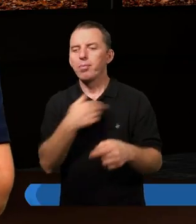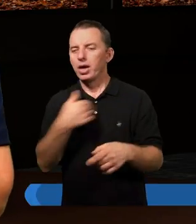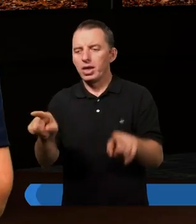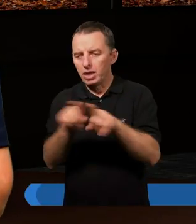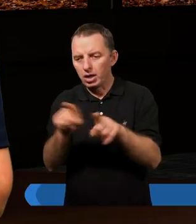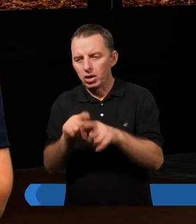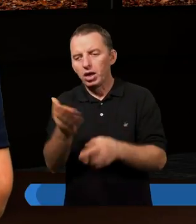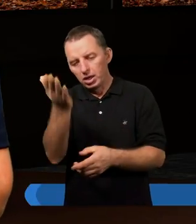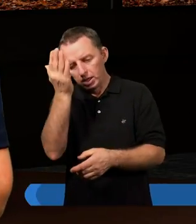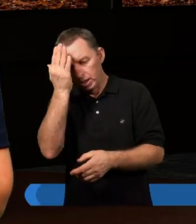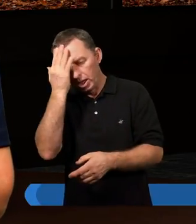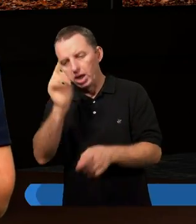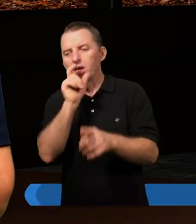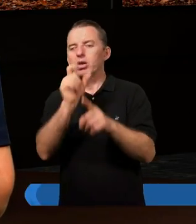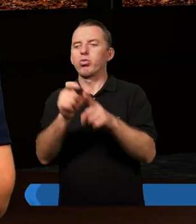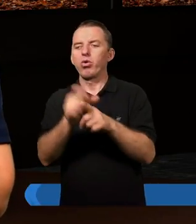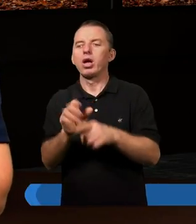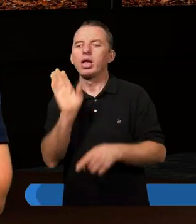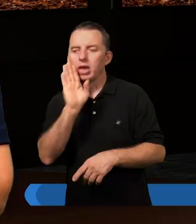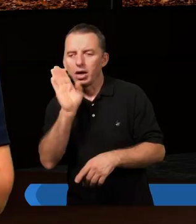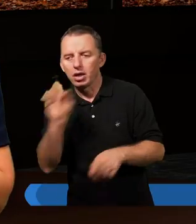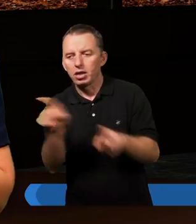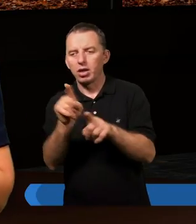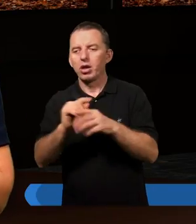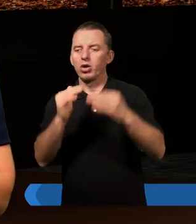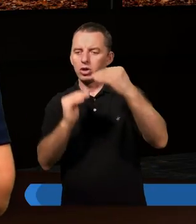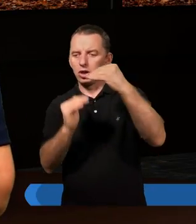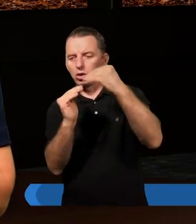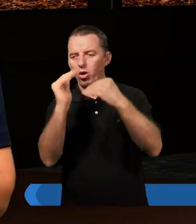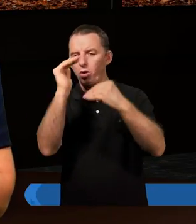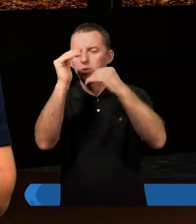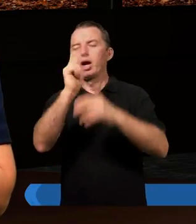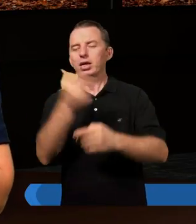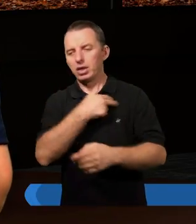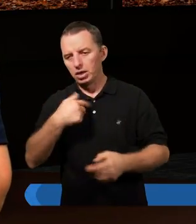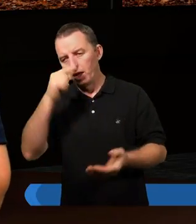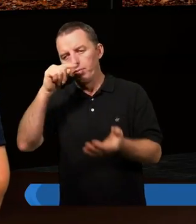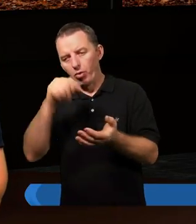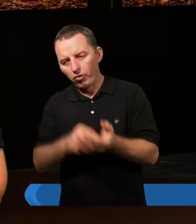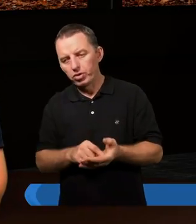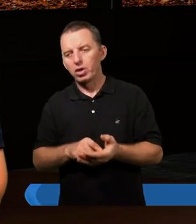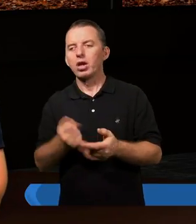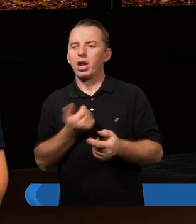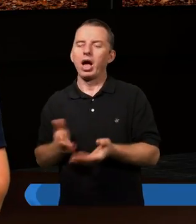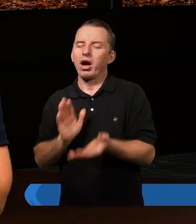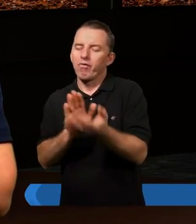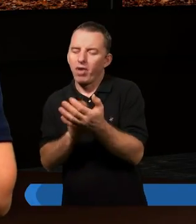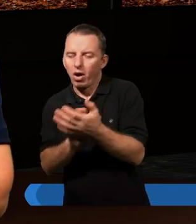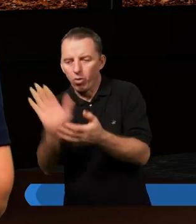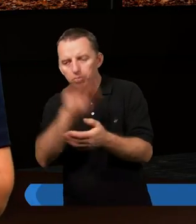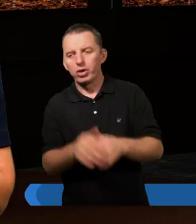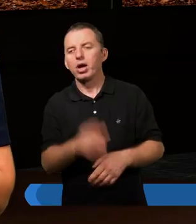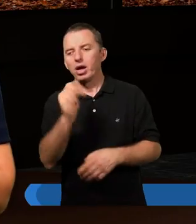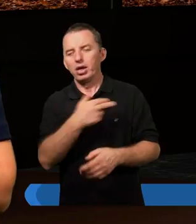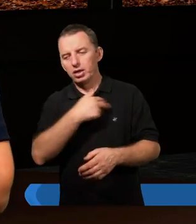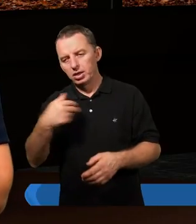znać Słowo Boże, tak samo w takim samym stopniu każdy z nas korzysta z umiejętności na chwałę Bożą. Tak